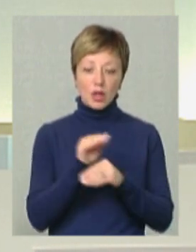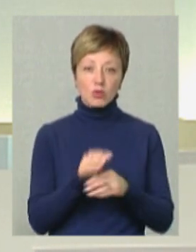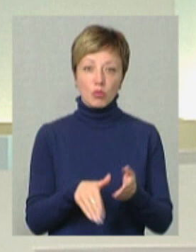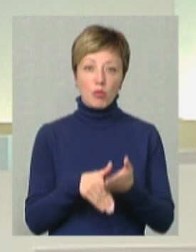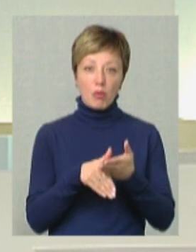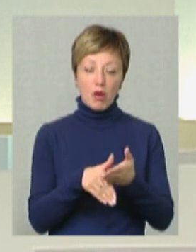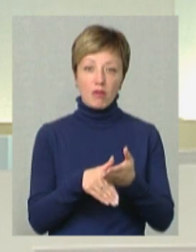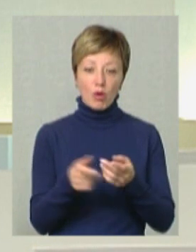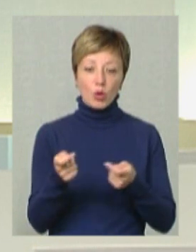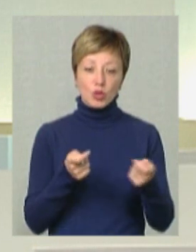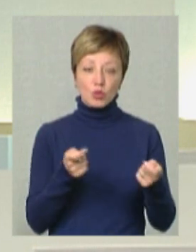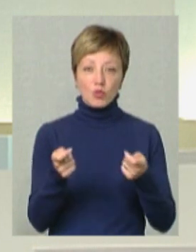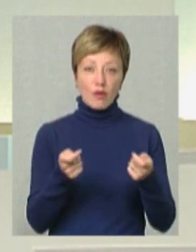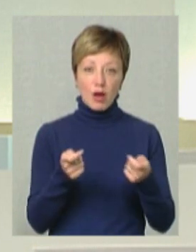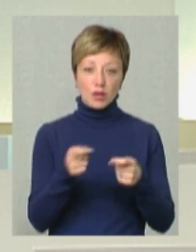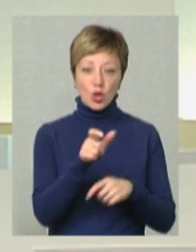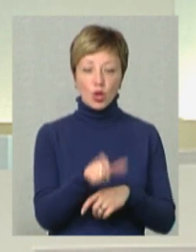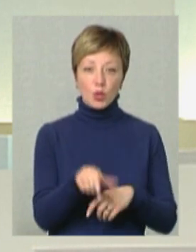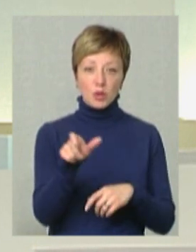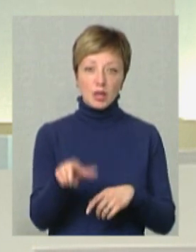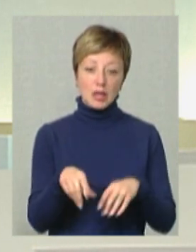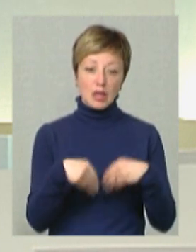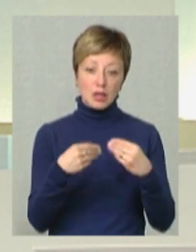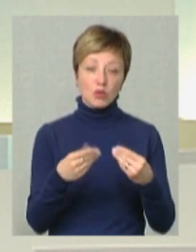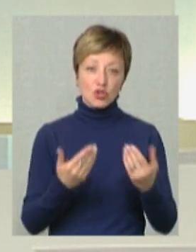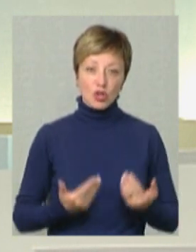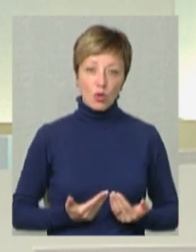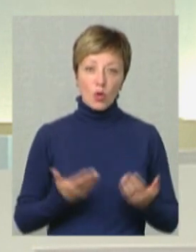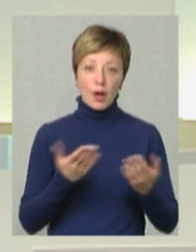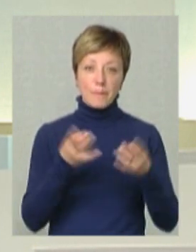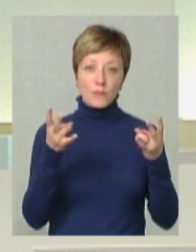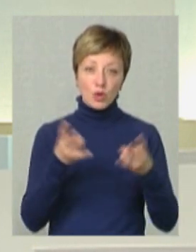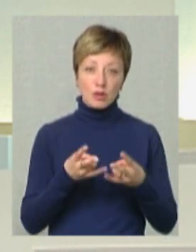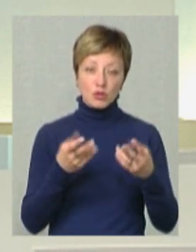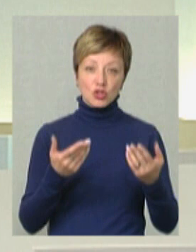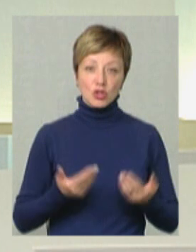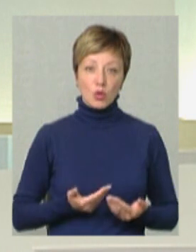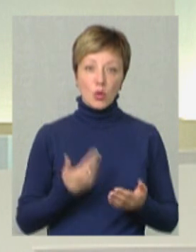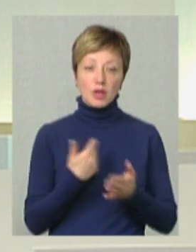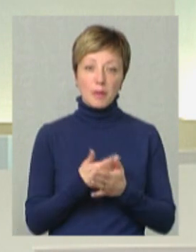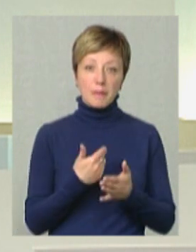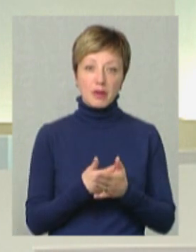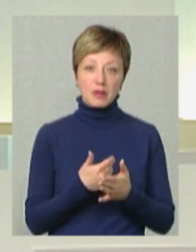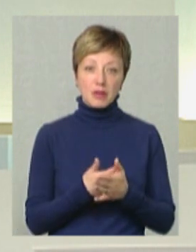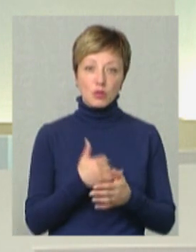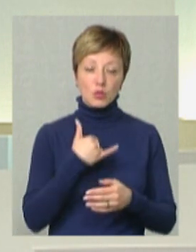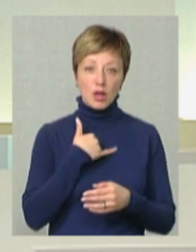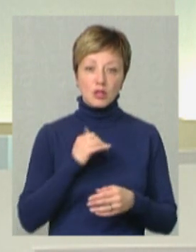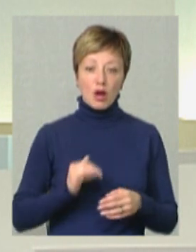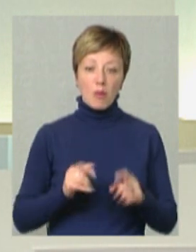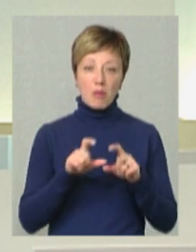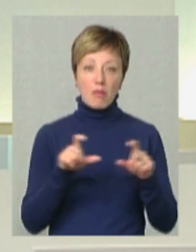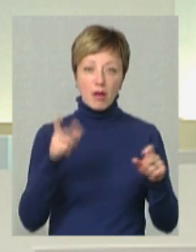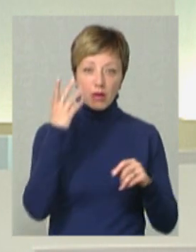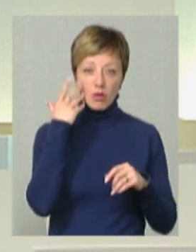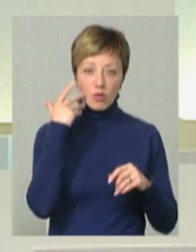допомагав координувати людей, які надають житло, яким потрібно житло. Наприклад, в нашій компанії,